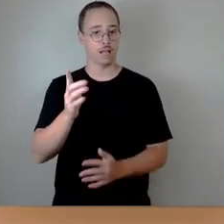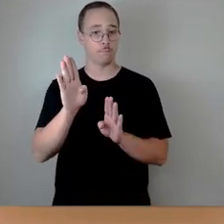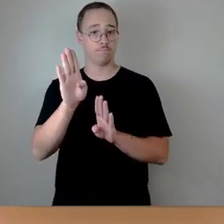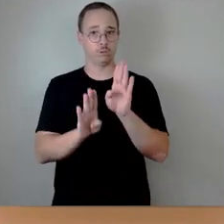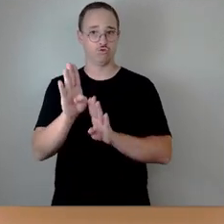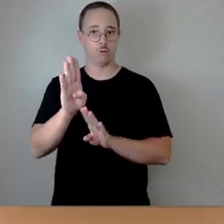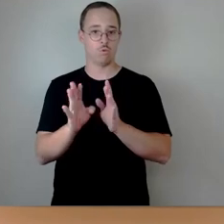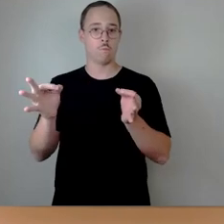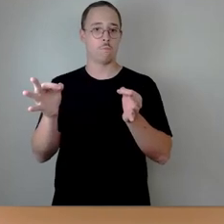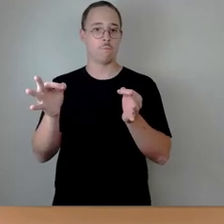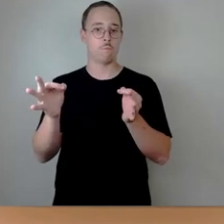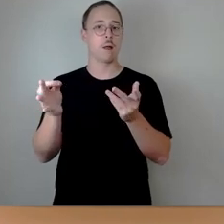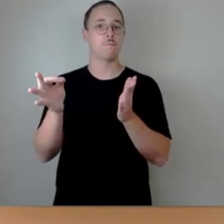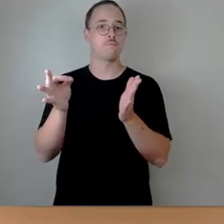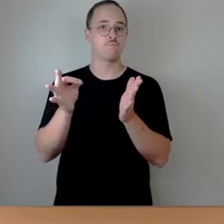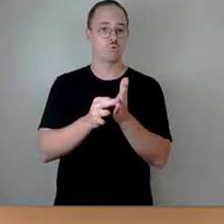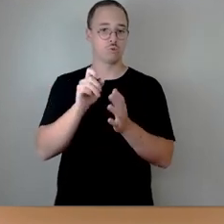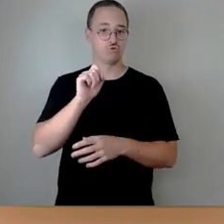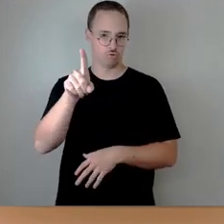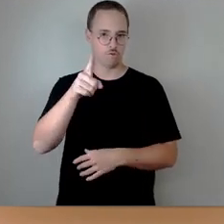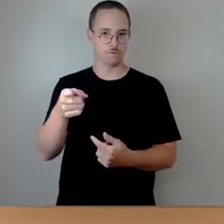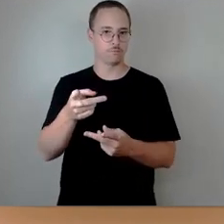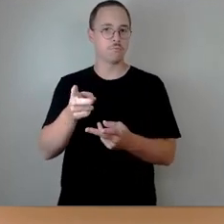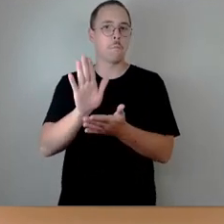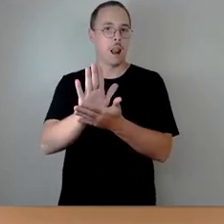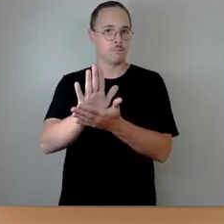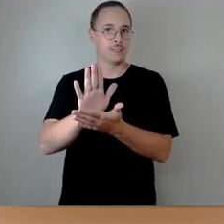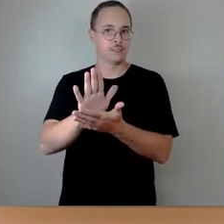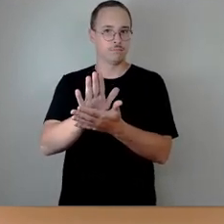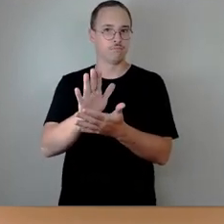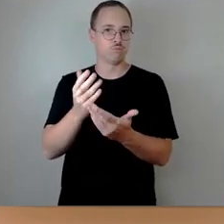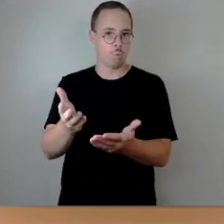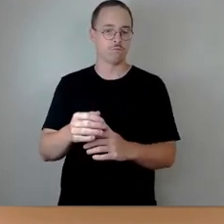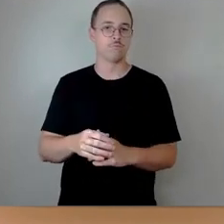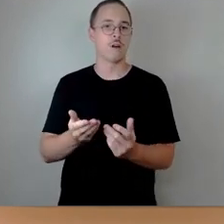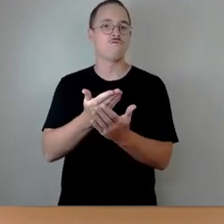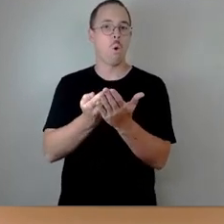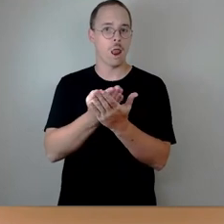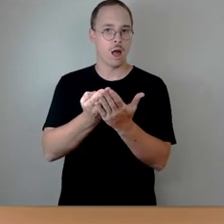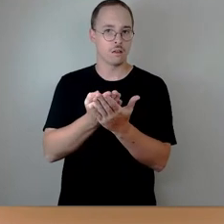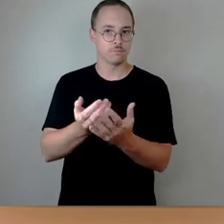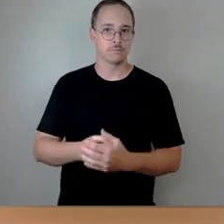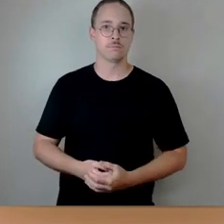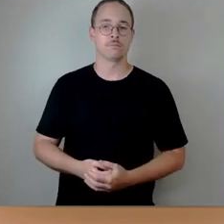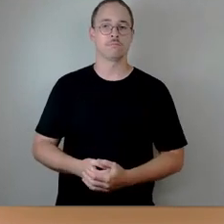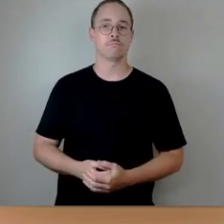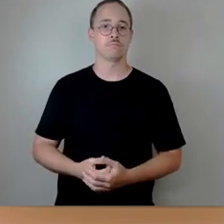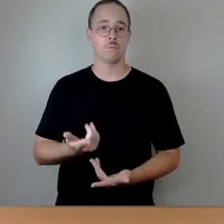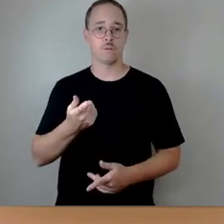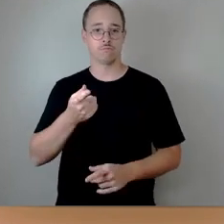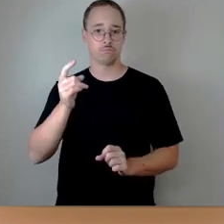unveränderten Vorlage. Wer zustimmen möchte, bitte ich jetzt um das Stimmzeichen.